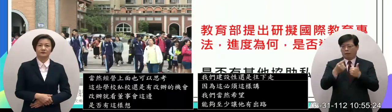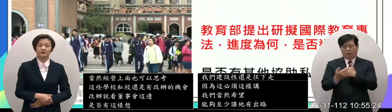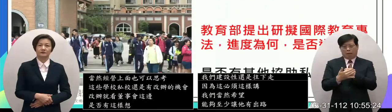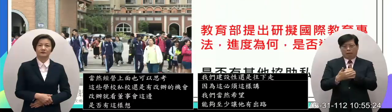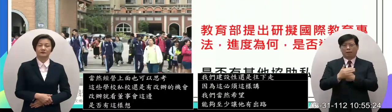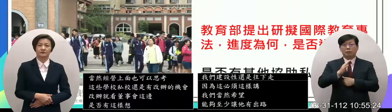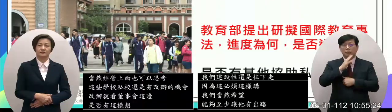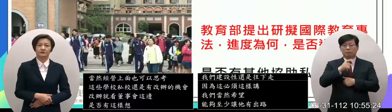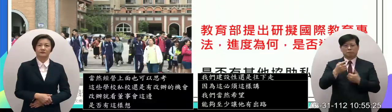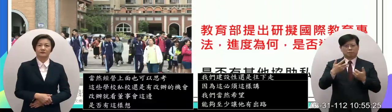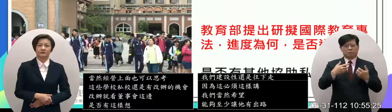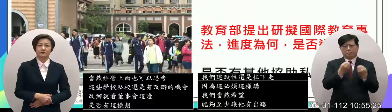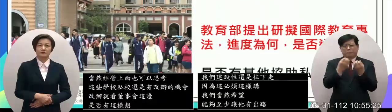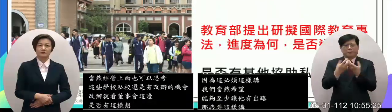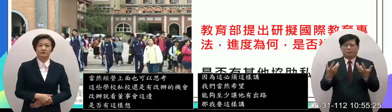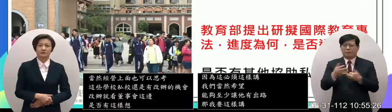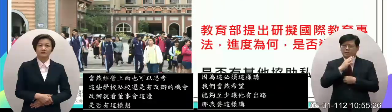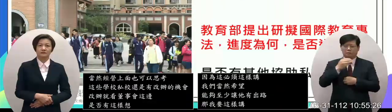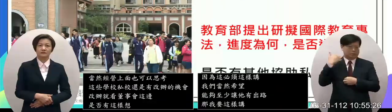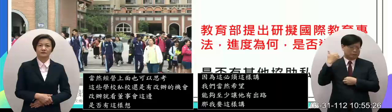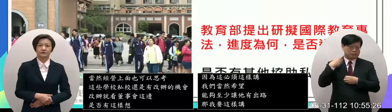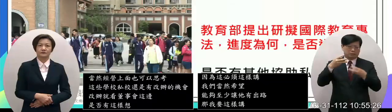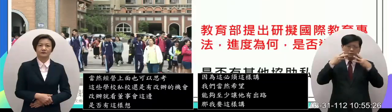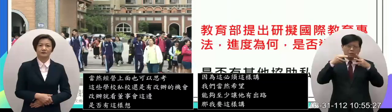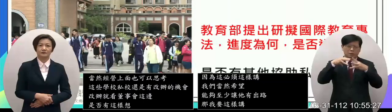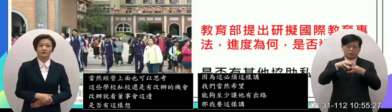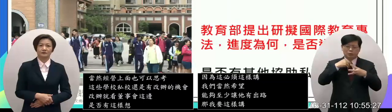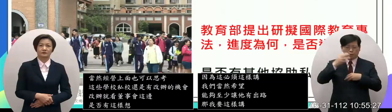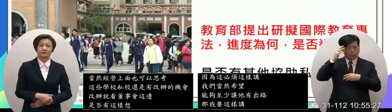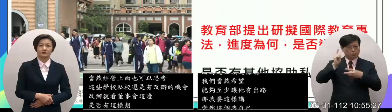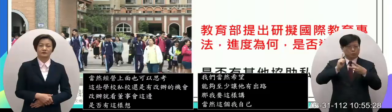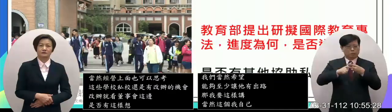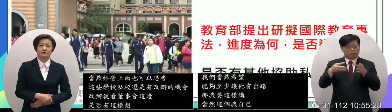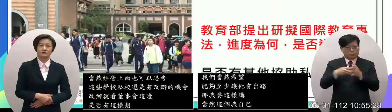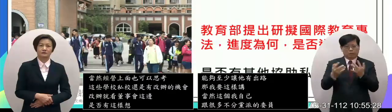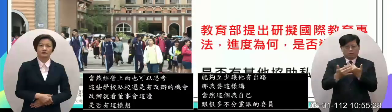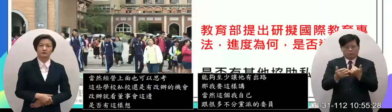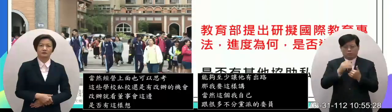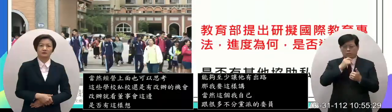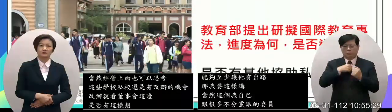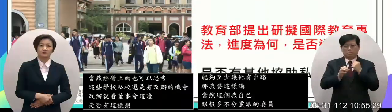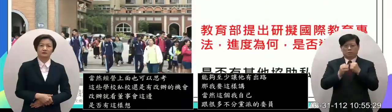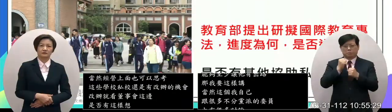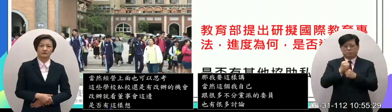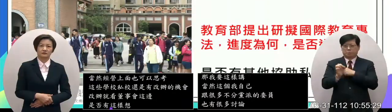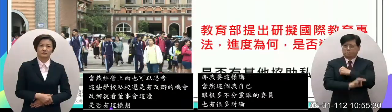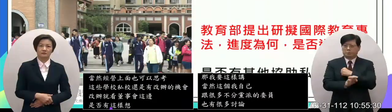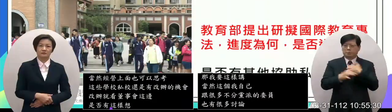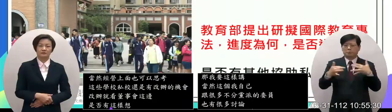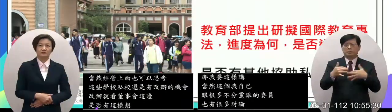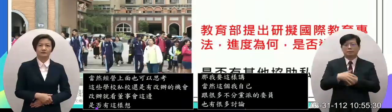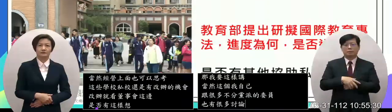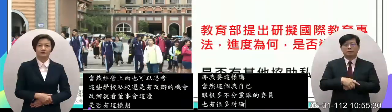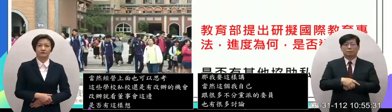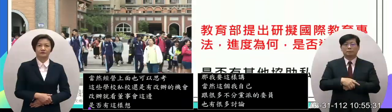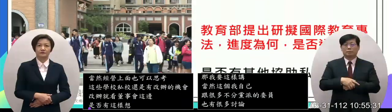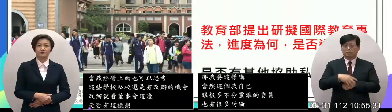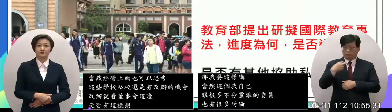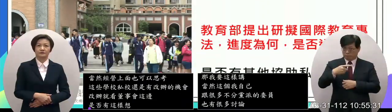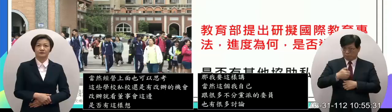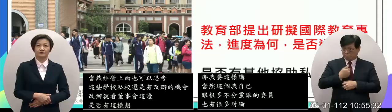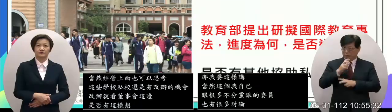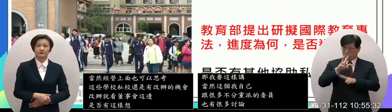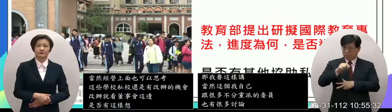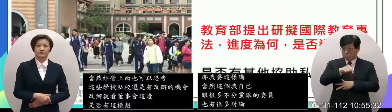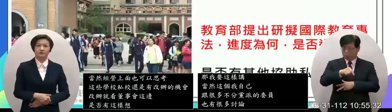也知道他們也弄出很多問題什麼烏干達學生等等這些的事情那當然也說實話其實這個